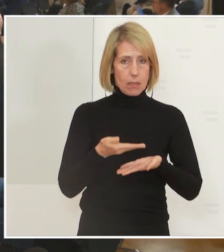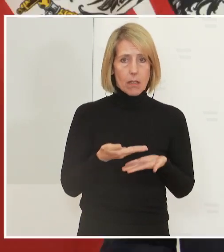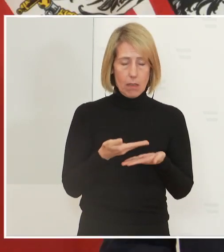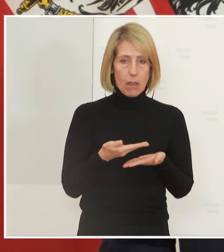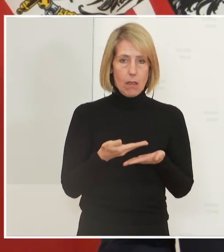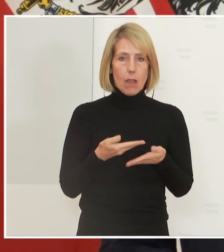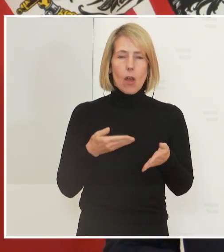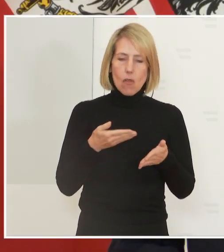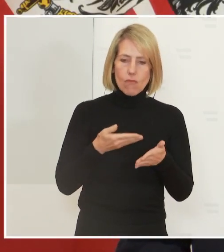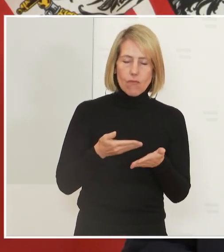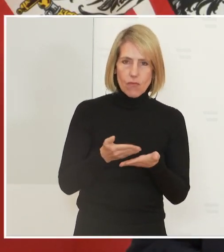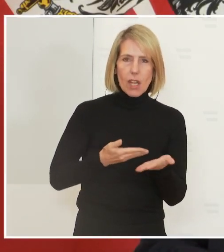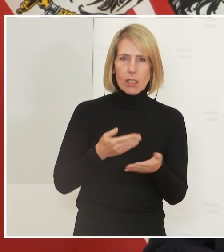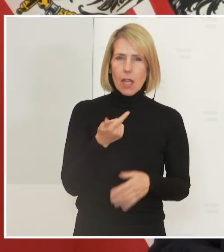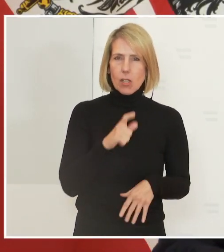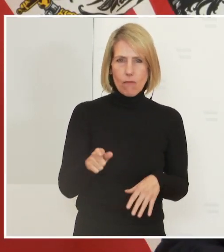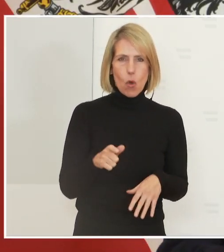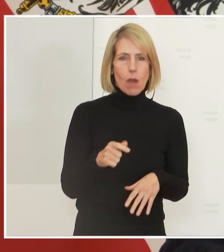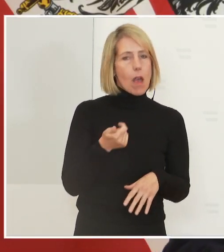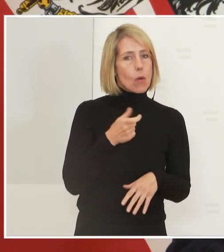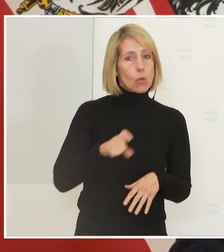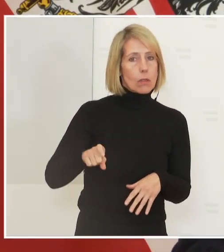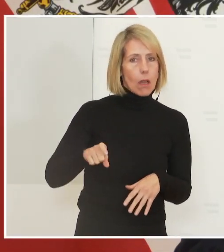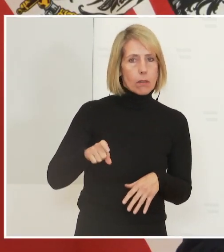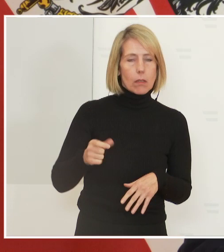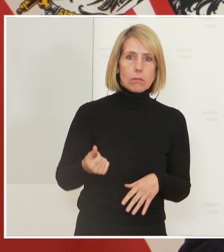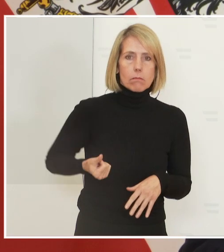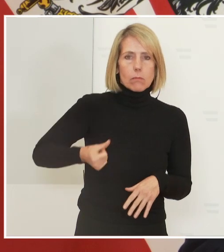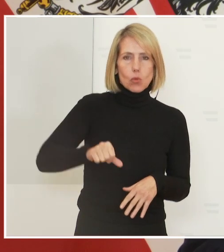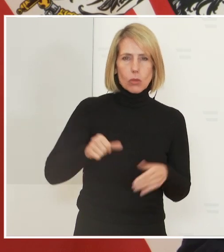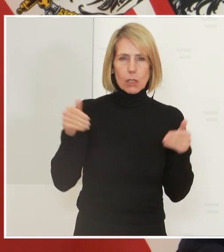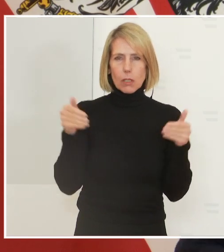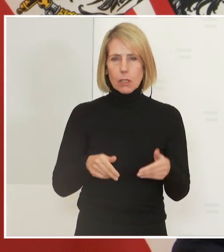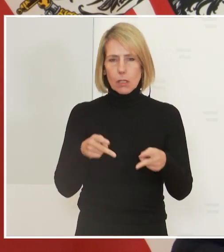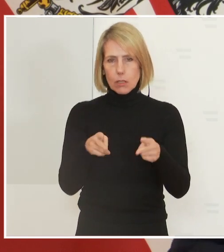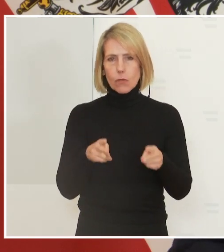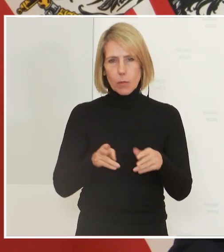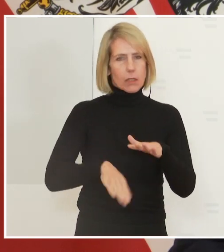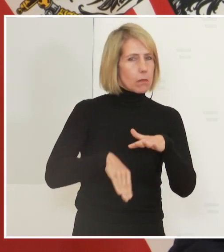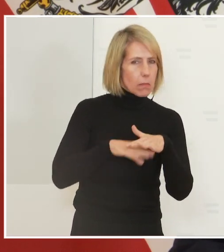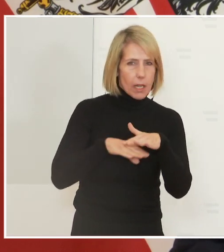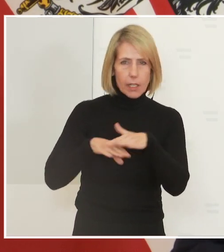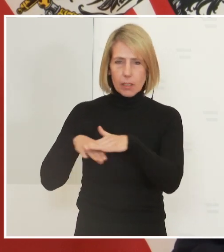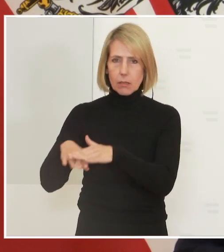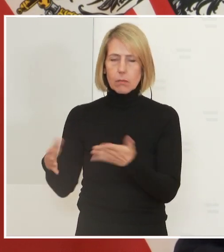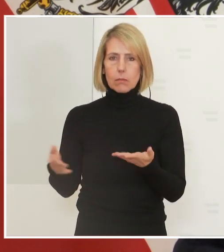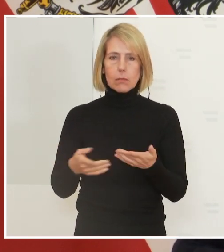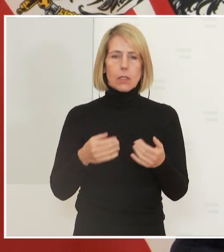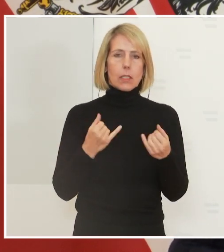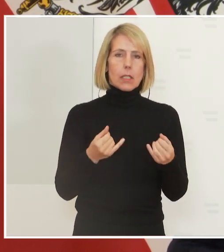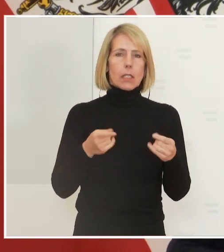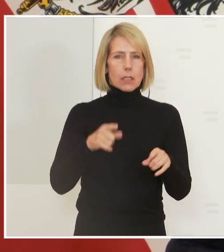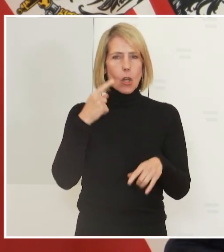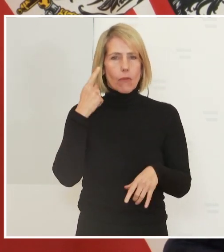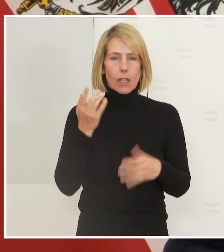Wochenfrist 100 zusätzliche Intensivbetten in Österreich belegt. Wir wissen auch, dass